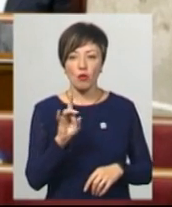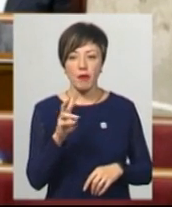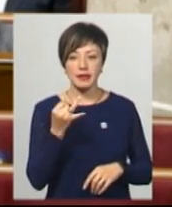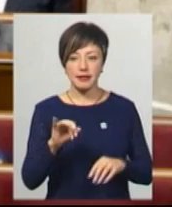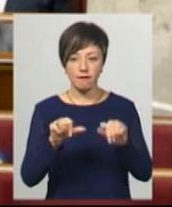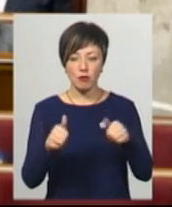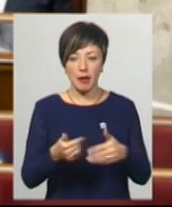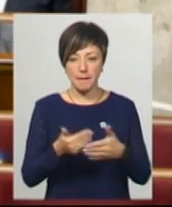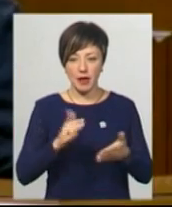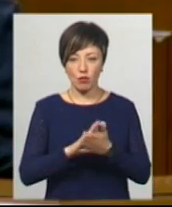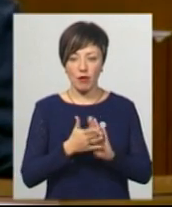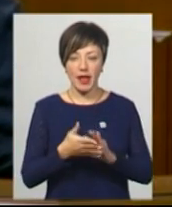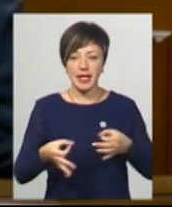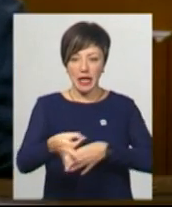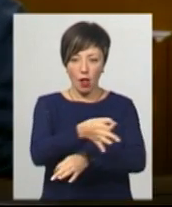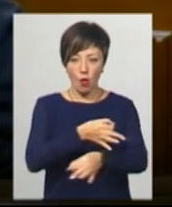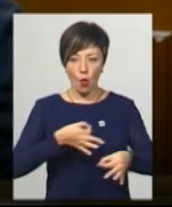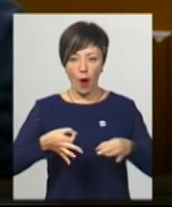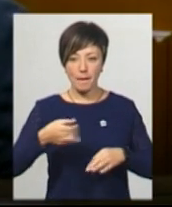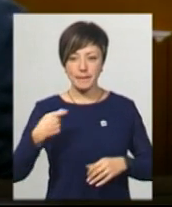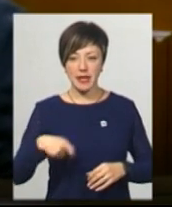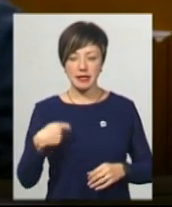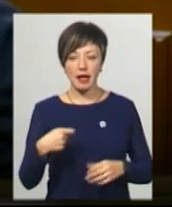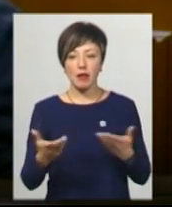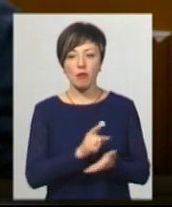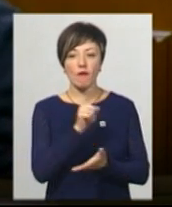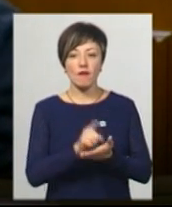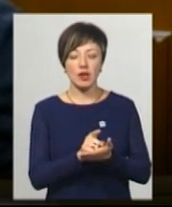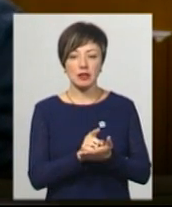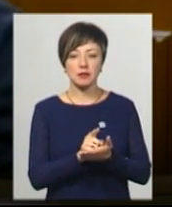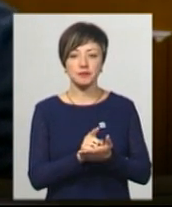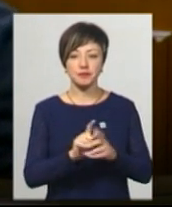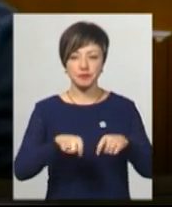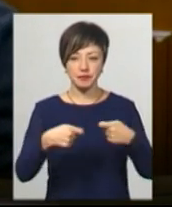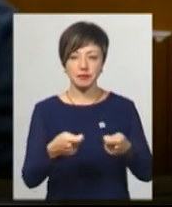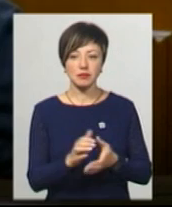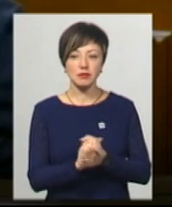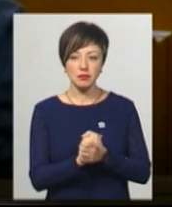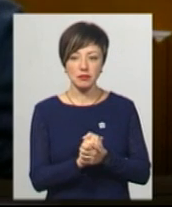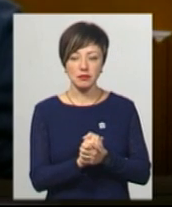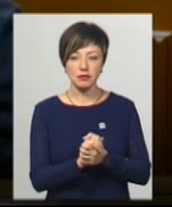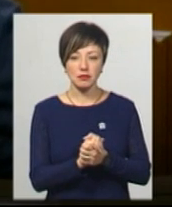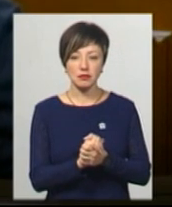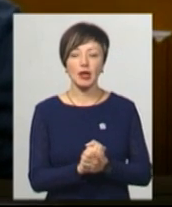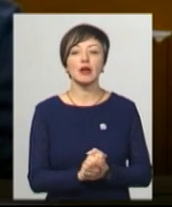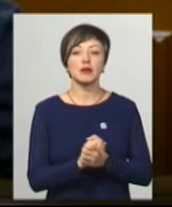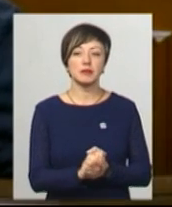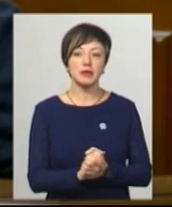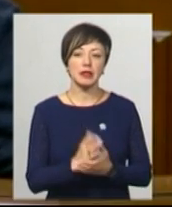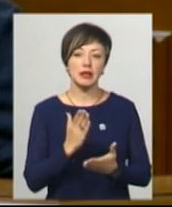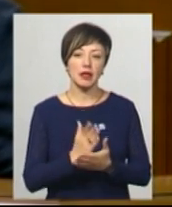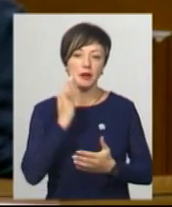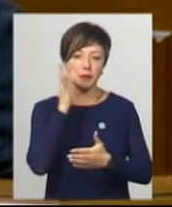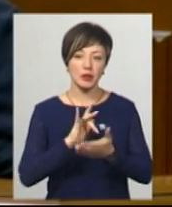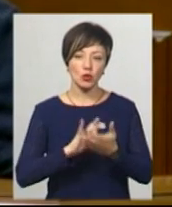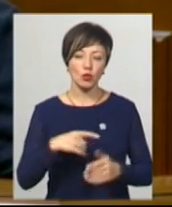для діалогу президентів. Діалогу, який повинен принести мир. Мир є метою